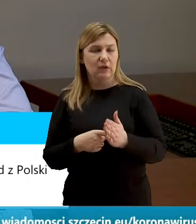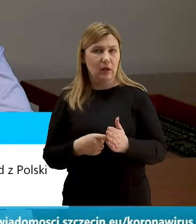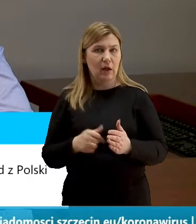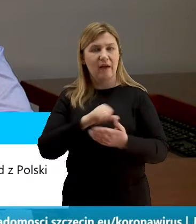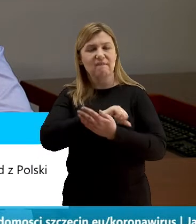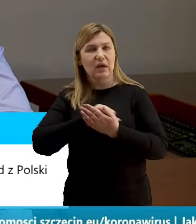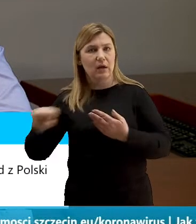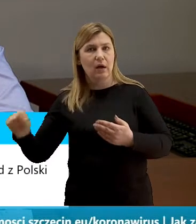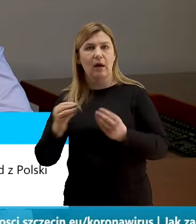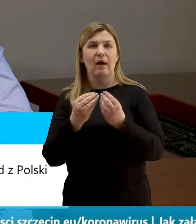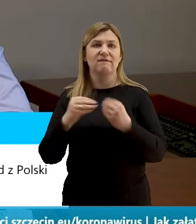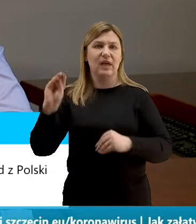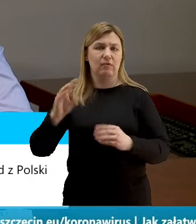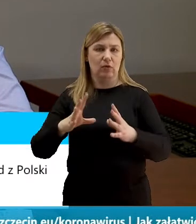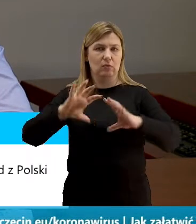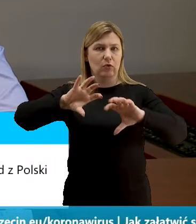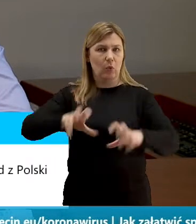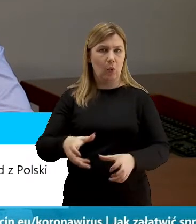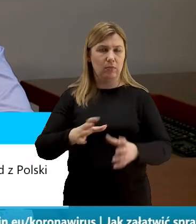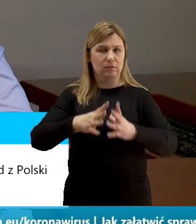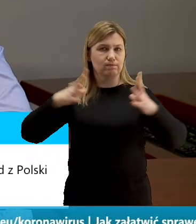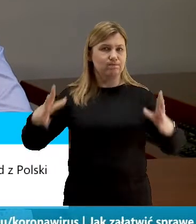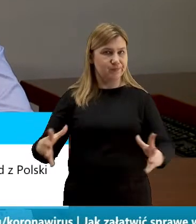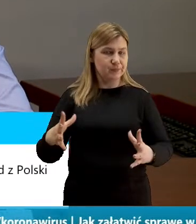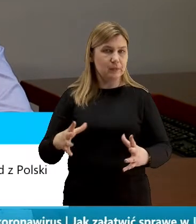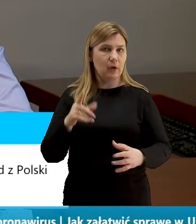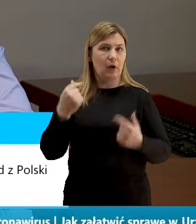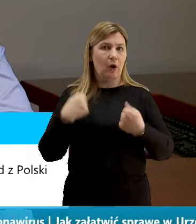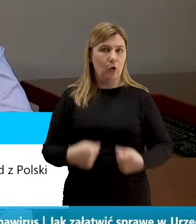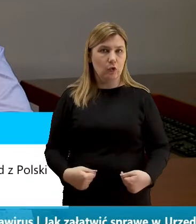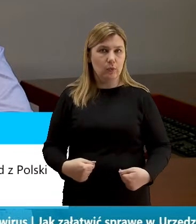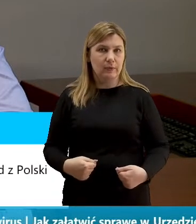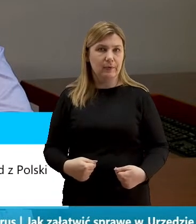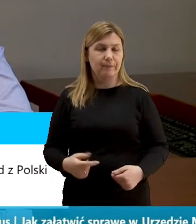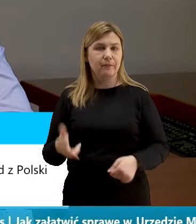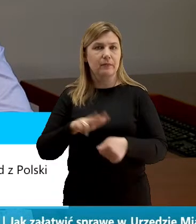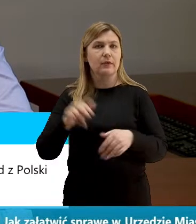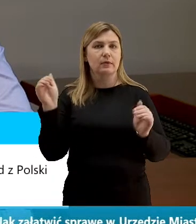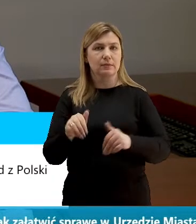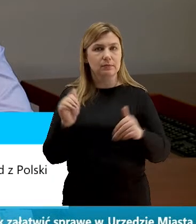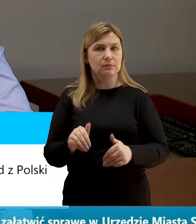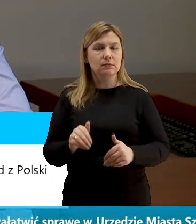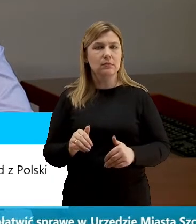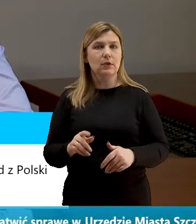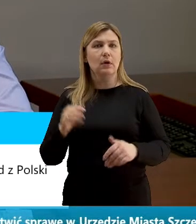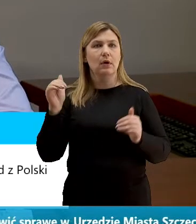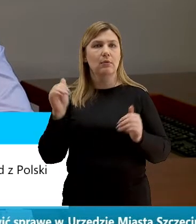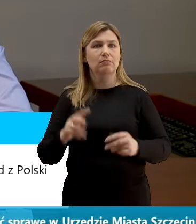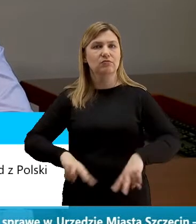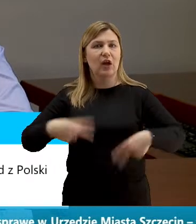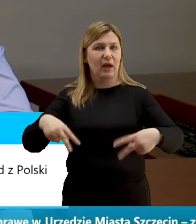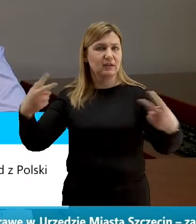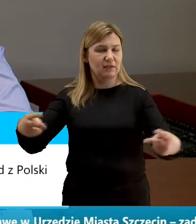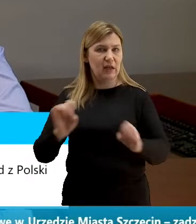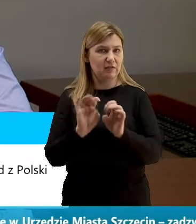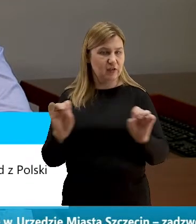największych skupisk zbiorowisk osób które mogą być potencjalnymi nosicielami wirusa